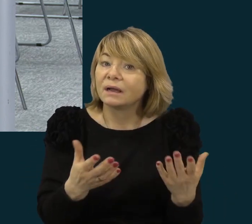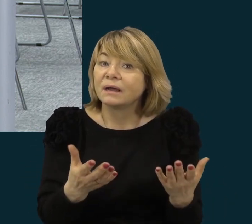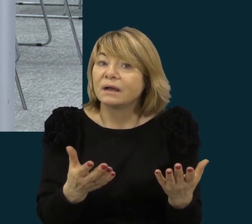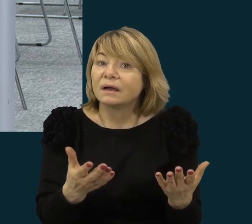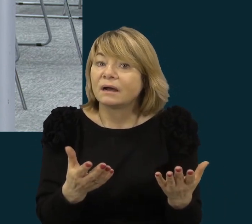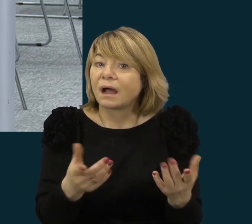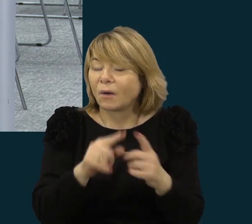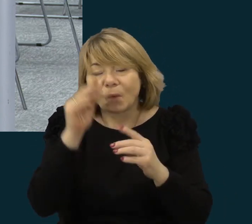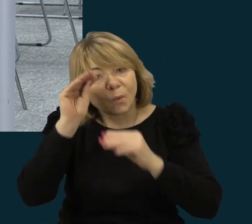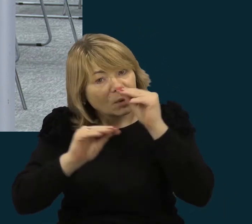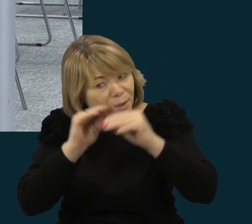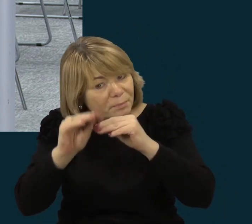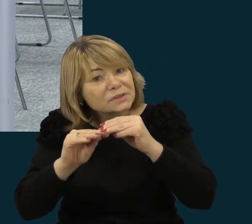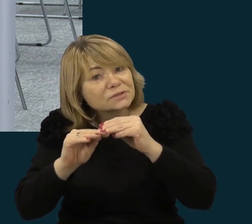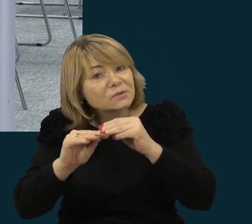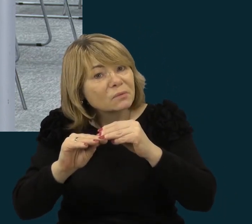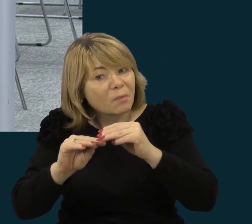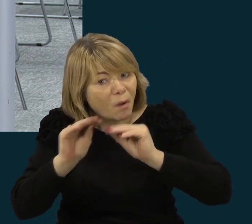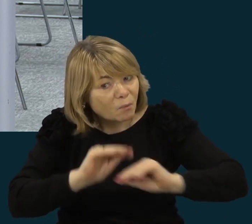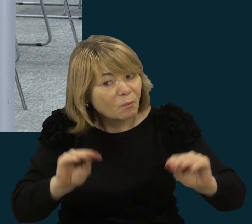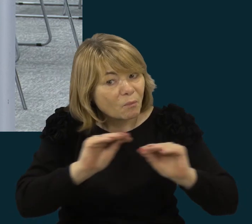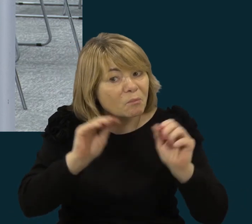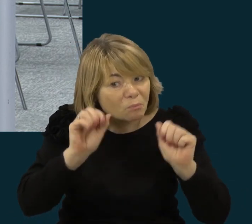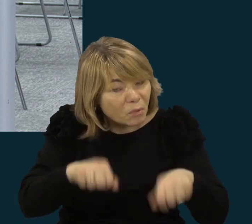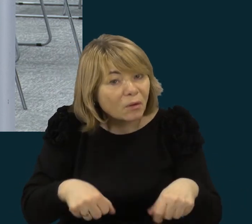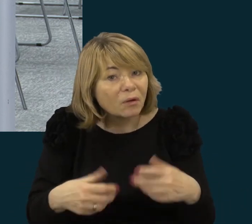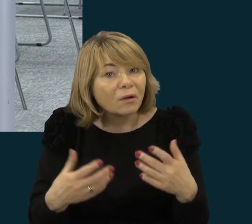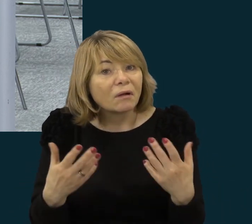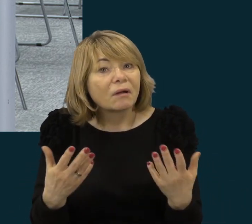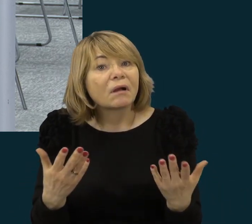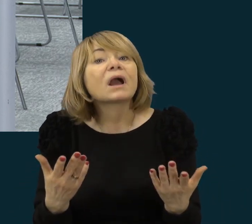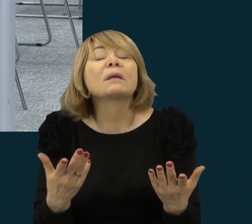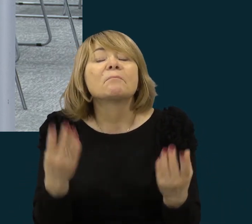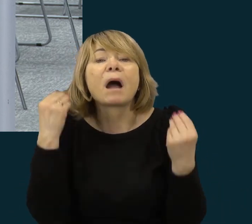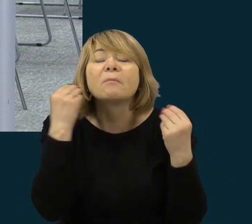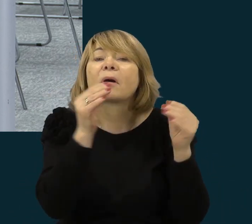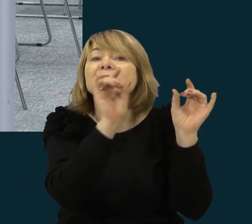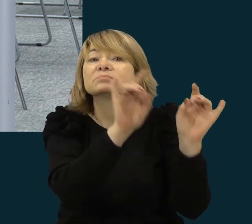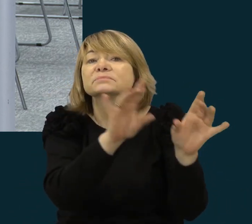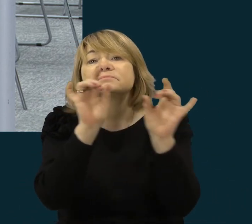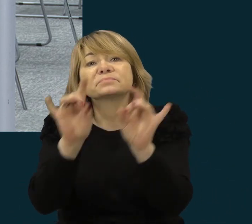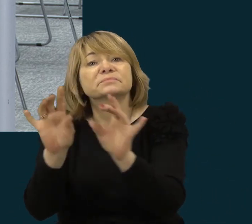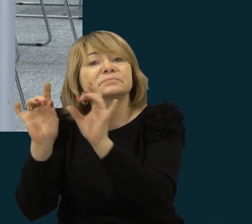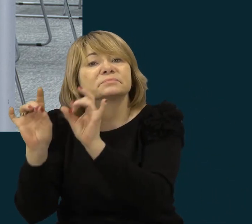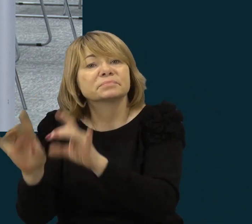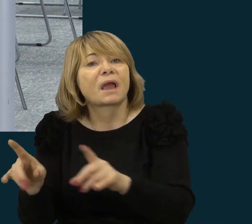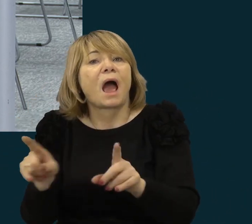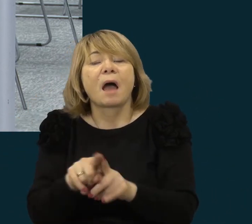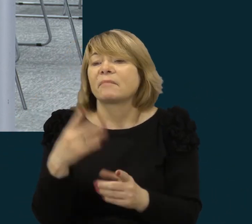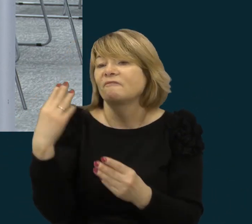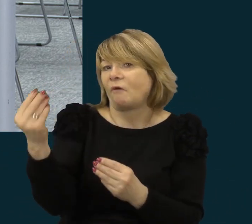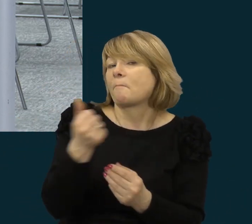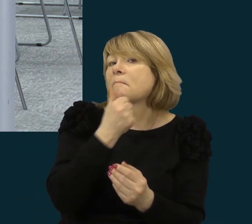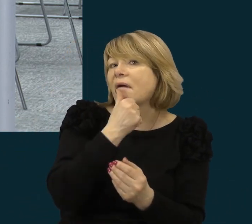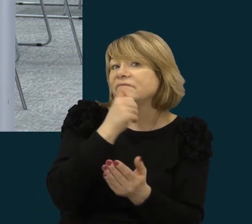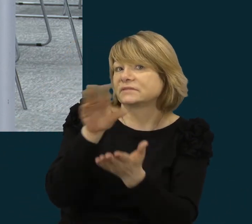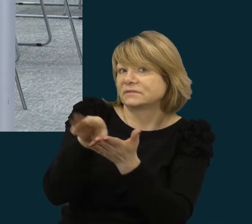kurbiškumo augdymą ir visas tarpdalykinės veiklas kaip Jūsų pavyzdėje?